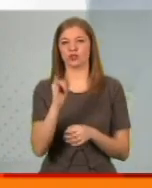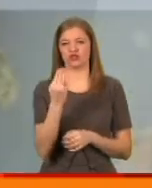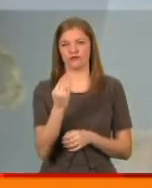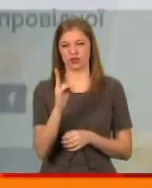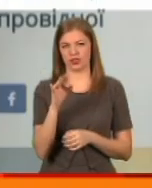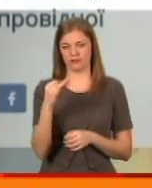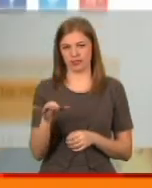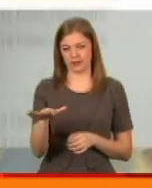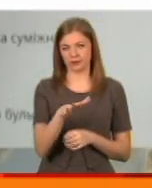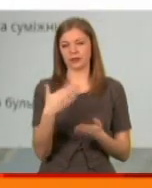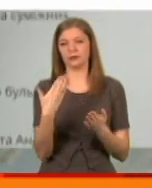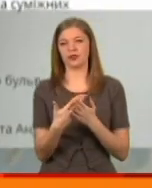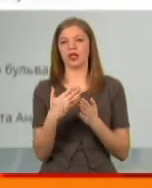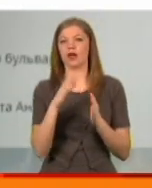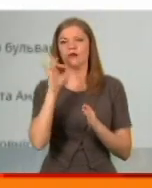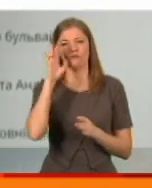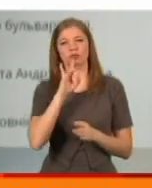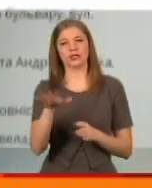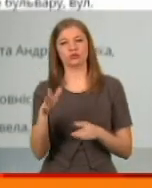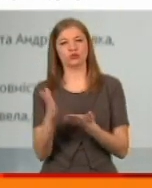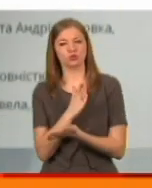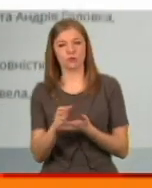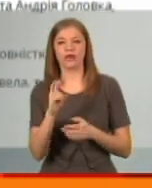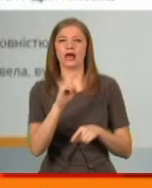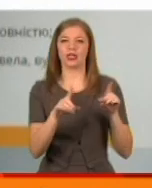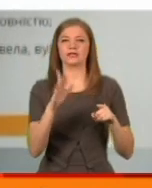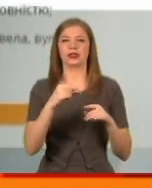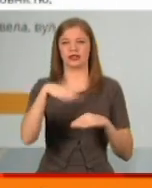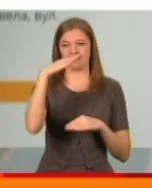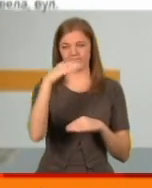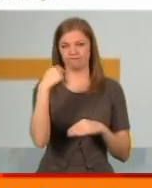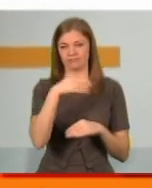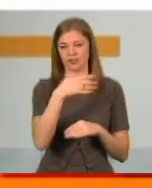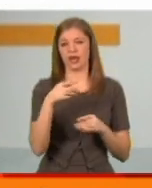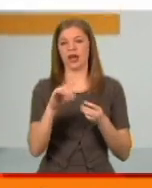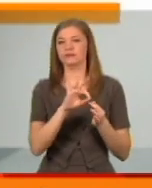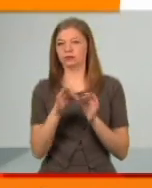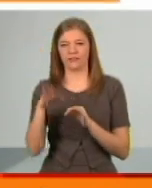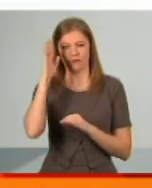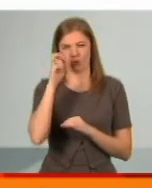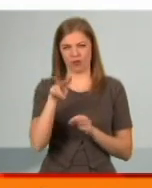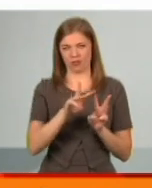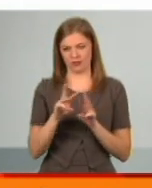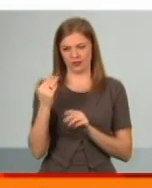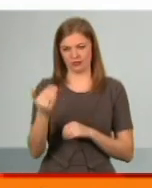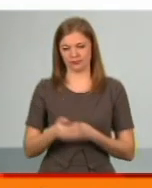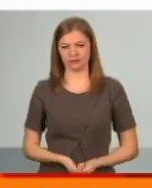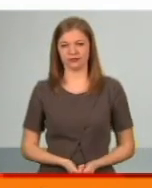та Шевченківського. Десь води не буде зовсім, а десь лише на горішніх поверхах. Детальніше на сайті Київводоканалу.